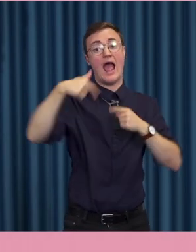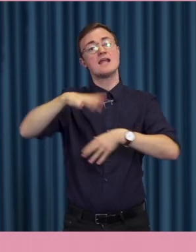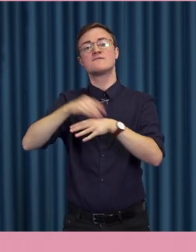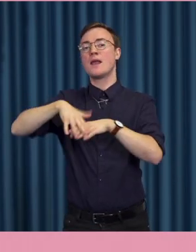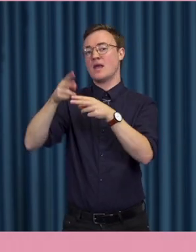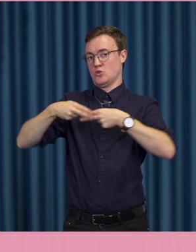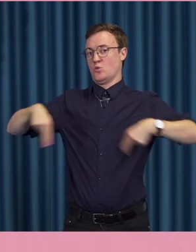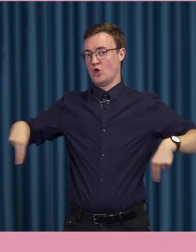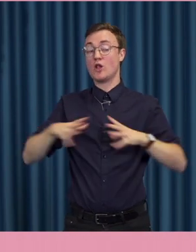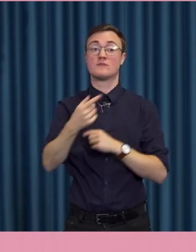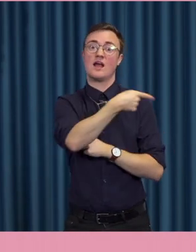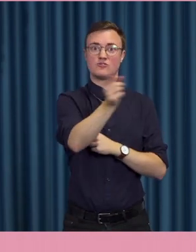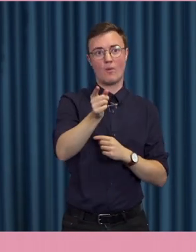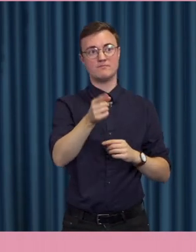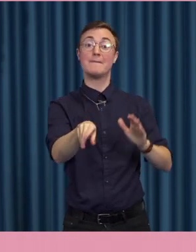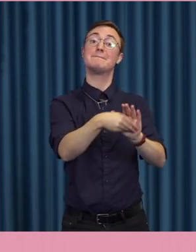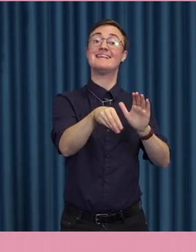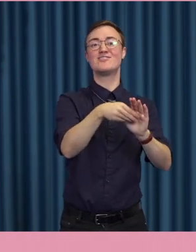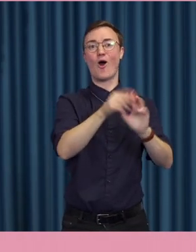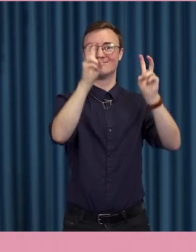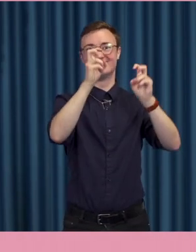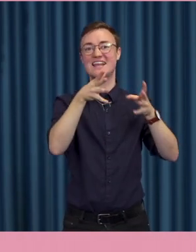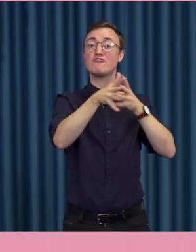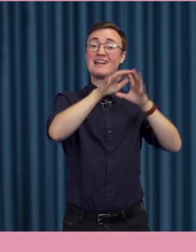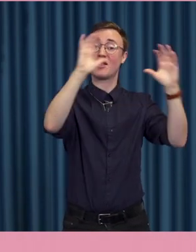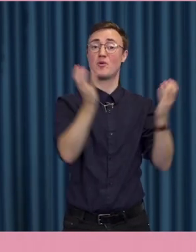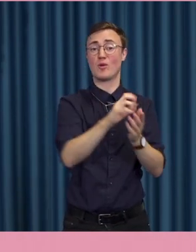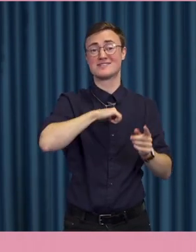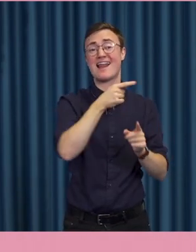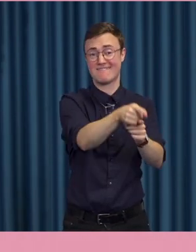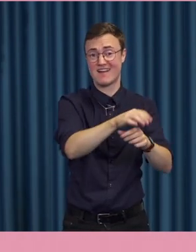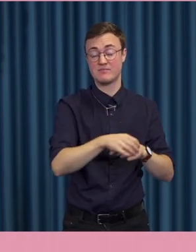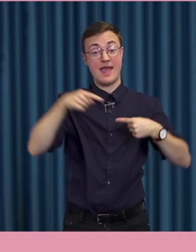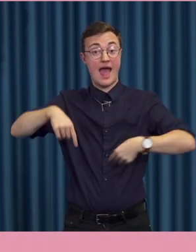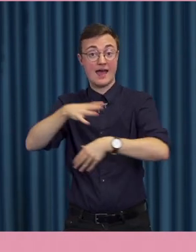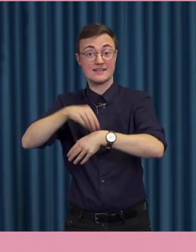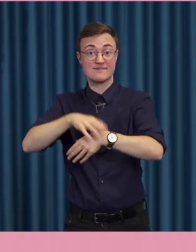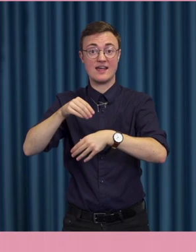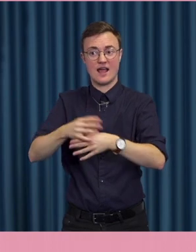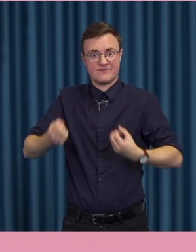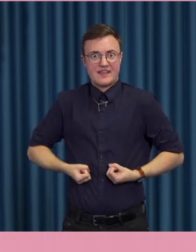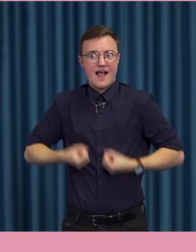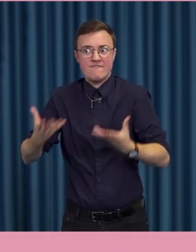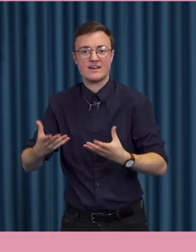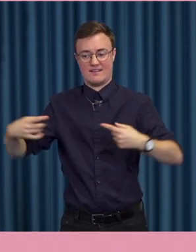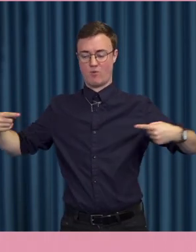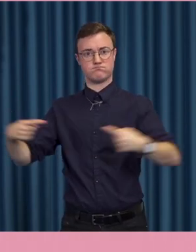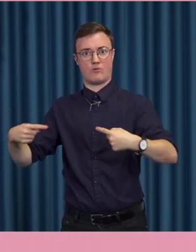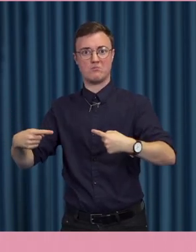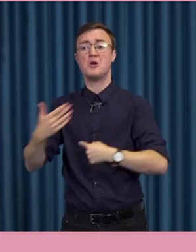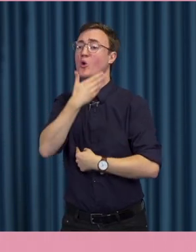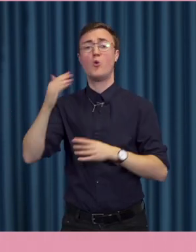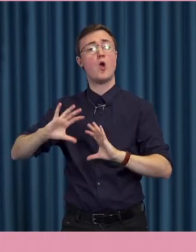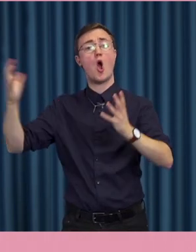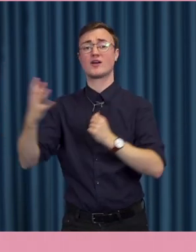därmed till andra typer av filterbubboropolarisering. Och i Sverige har den affektiva polariseringen inte ökat de senaste 40